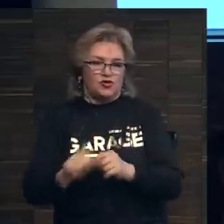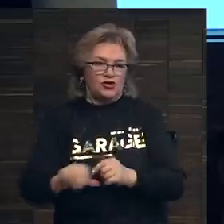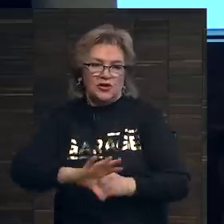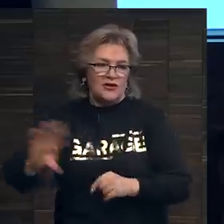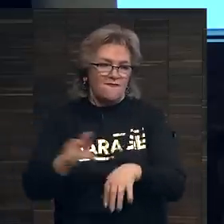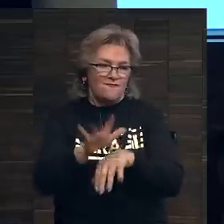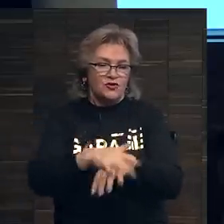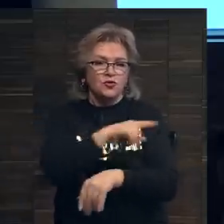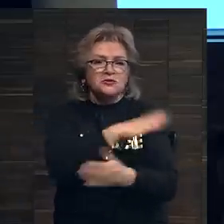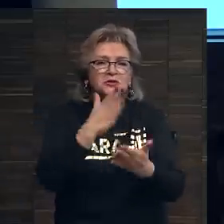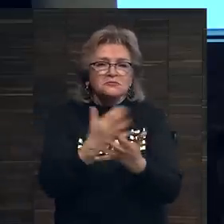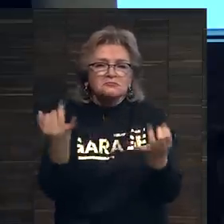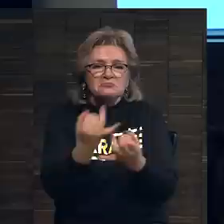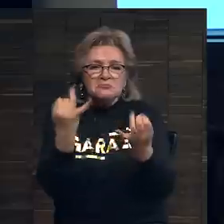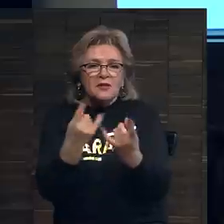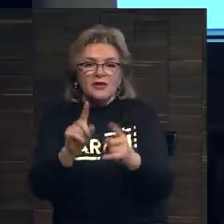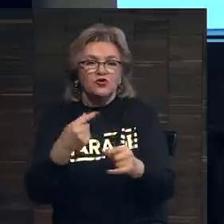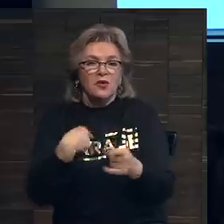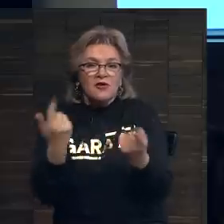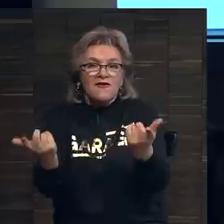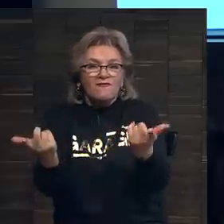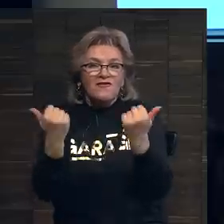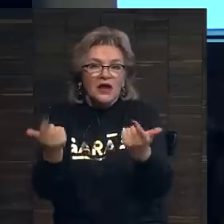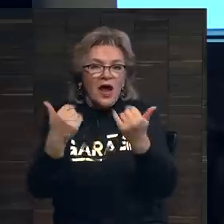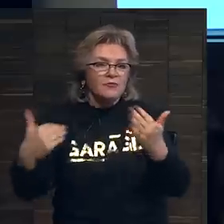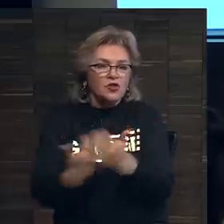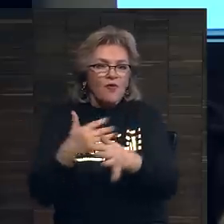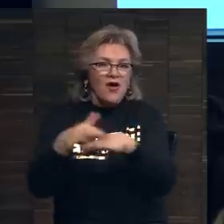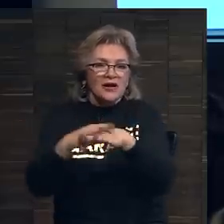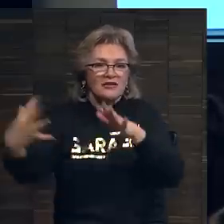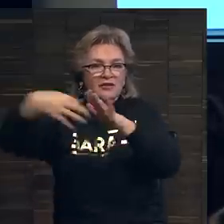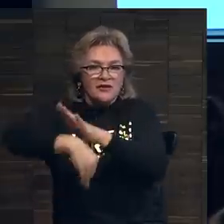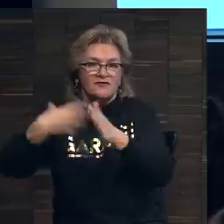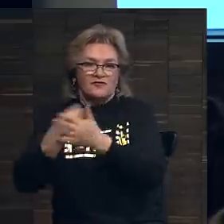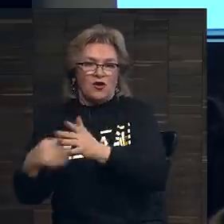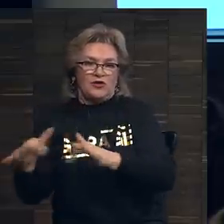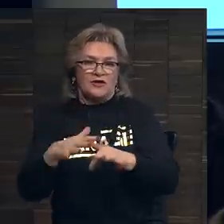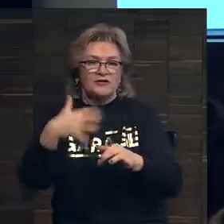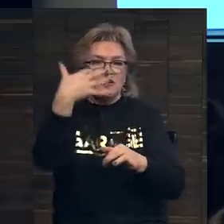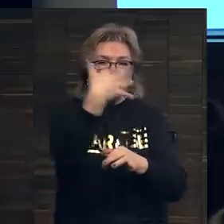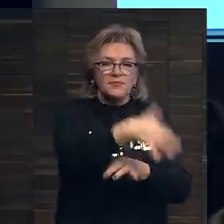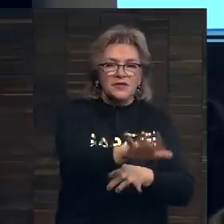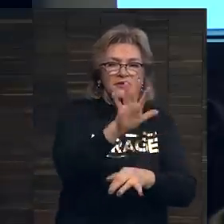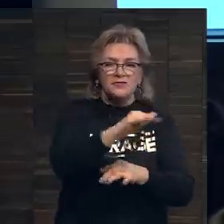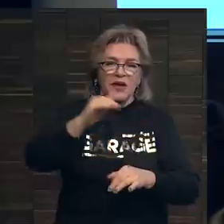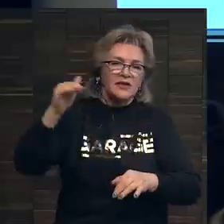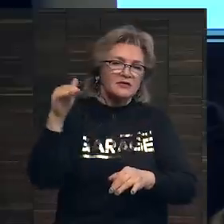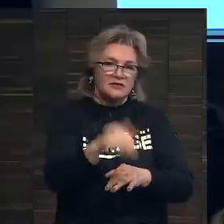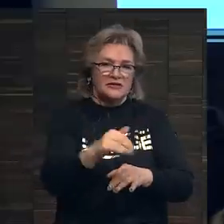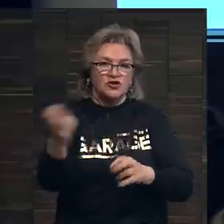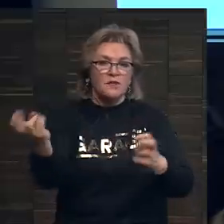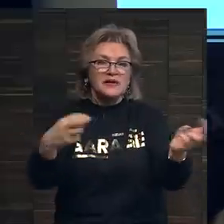и здесь происходит много интересных вещей, потому что мы вовлекаем новые рынки в свою деятельность. 55 с лишним тысяч